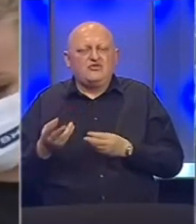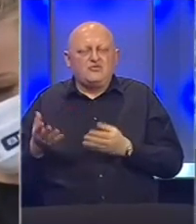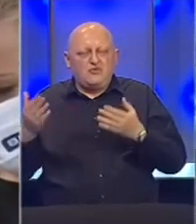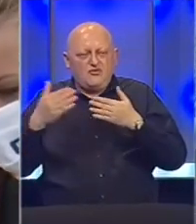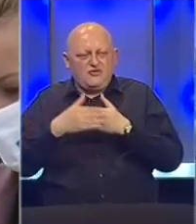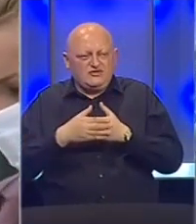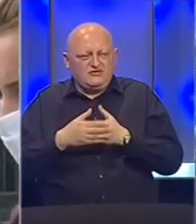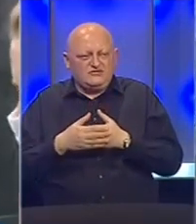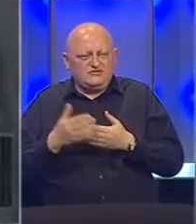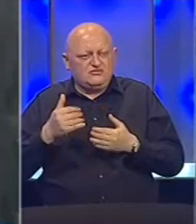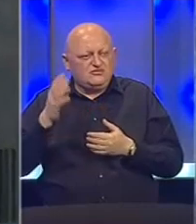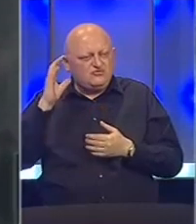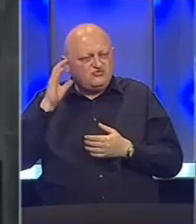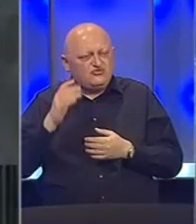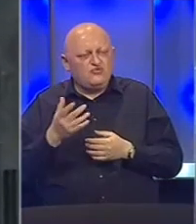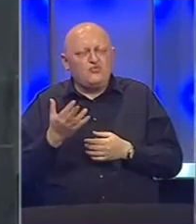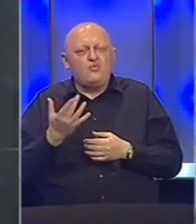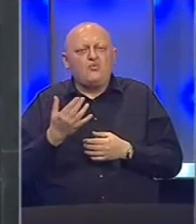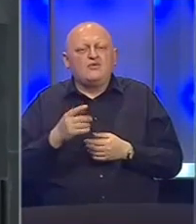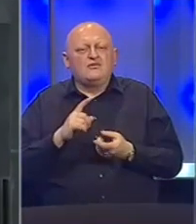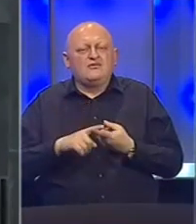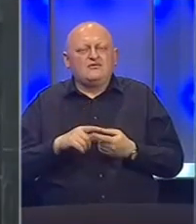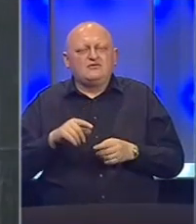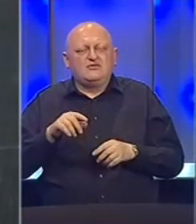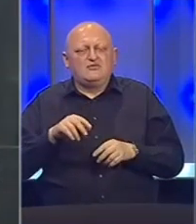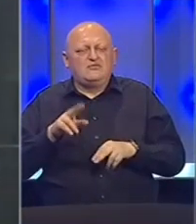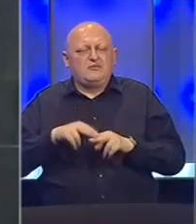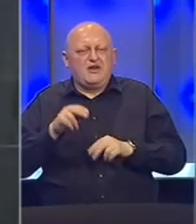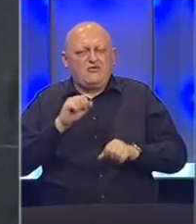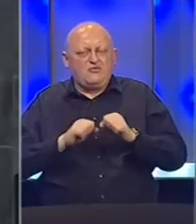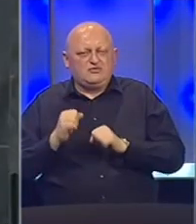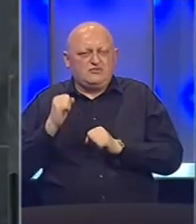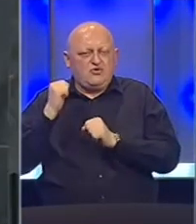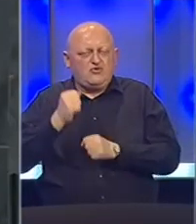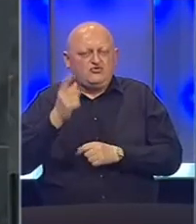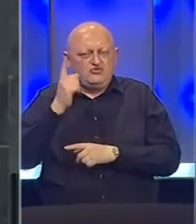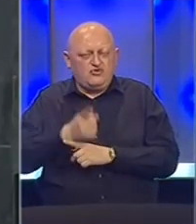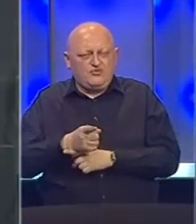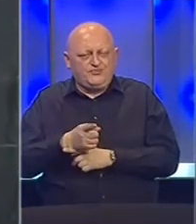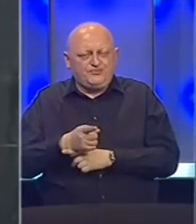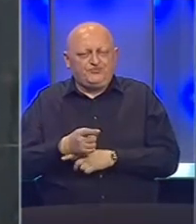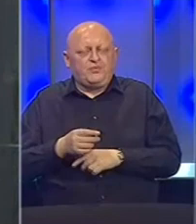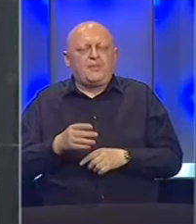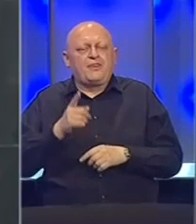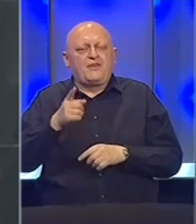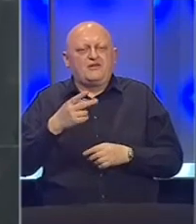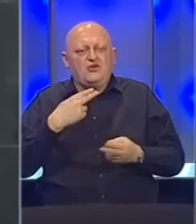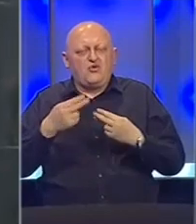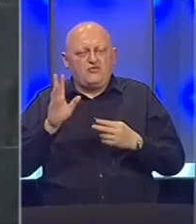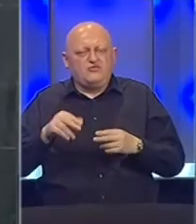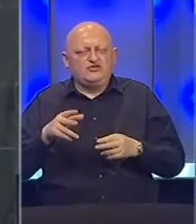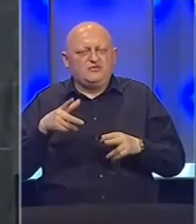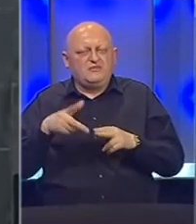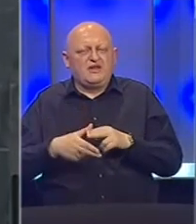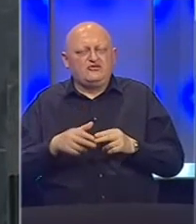vam veče. Evo čuli smo, ukoliko federalno pravobranilaštvo donese odluku, odnosno opciju da se taj ugovor može